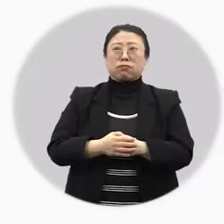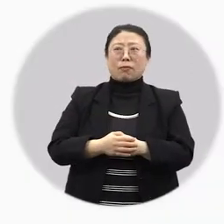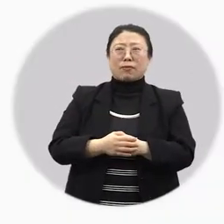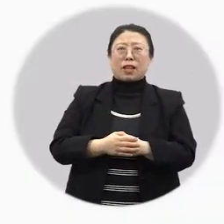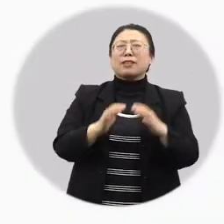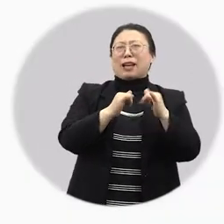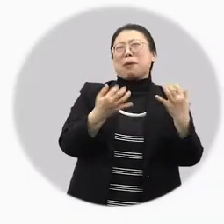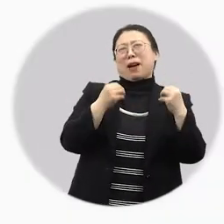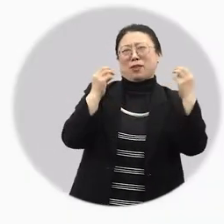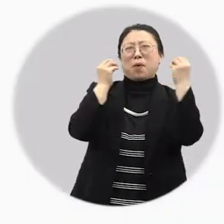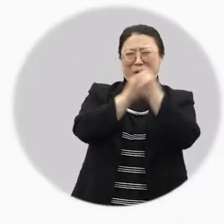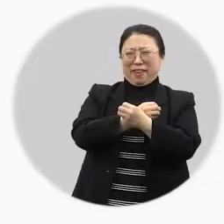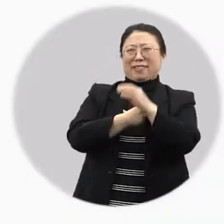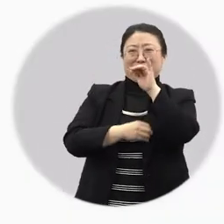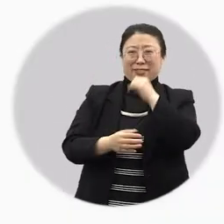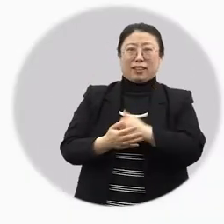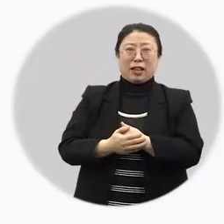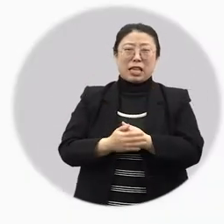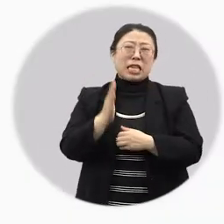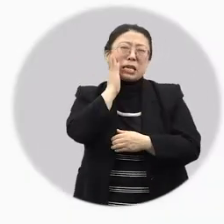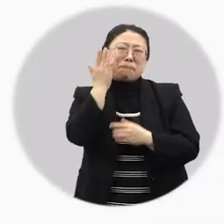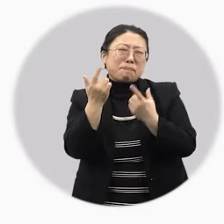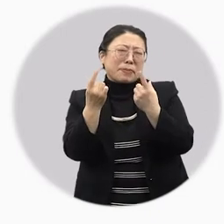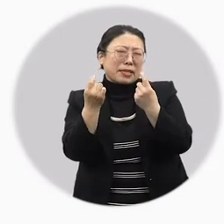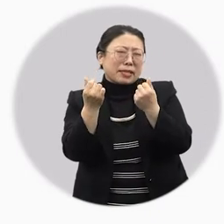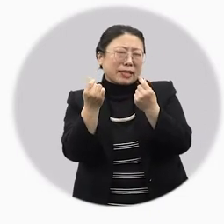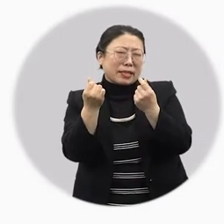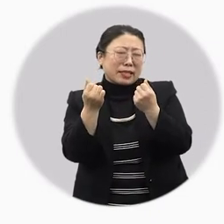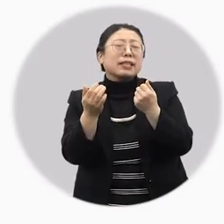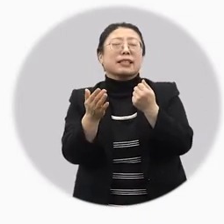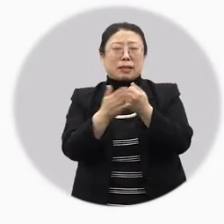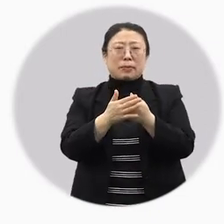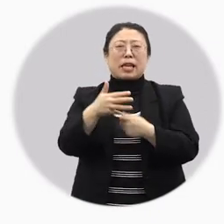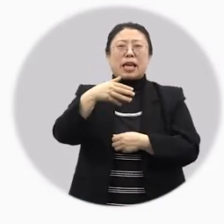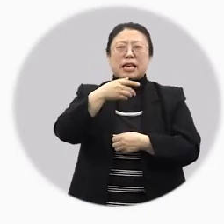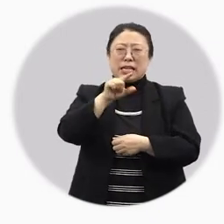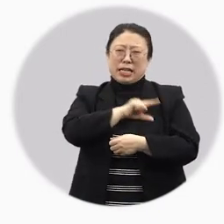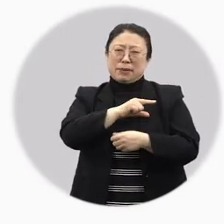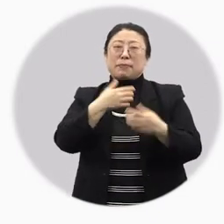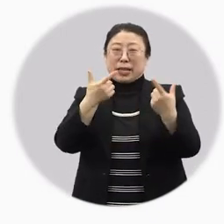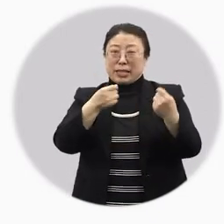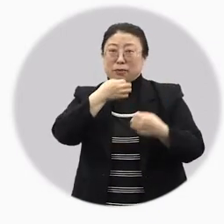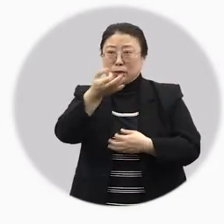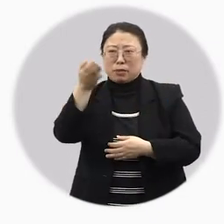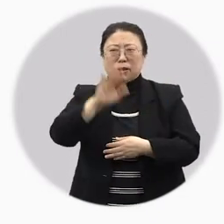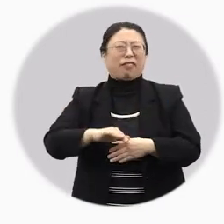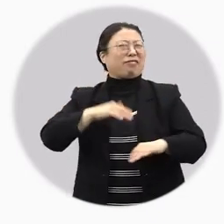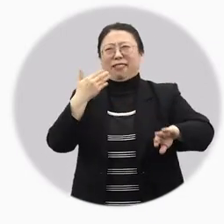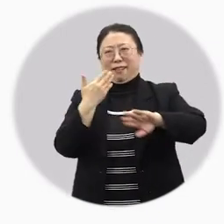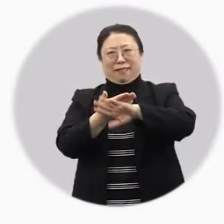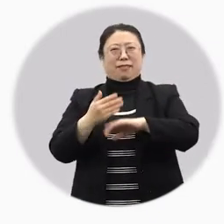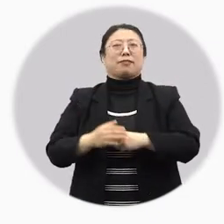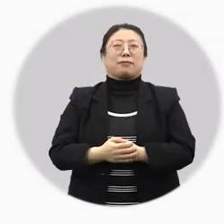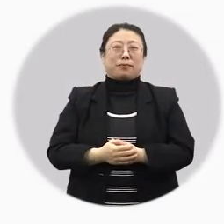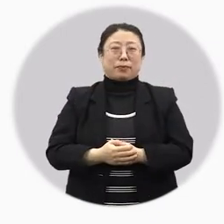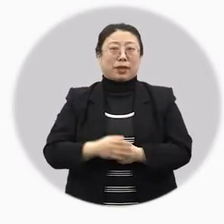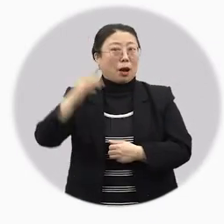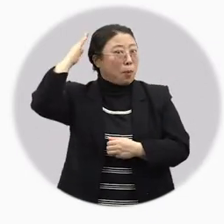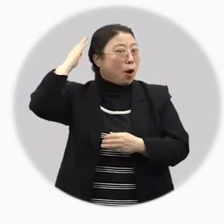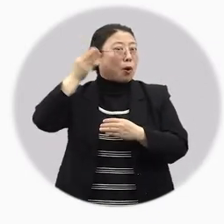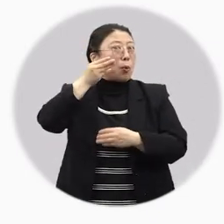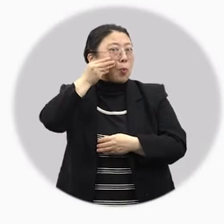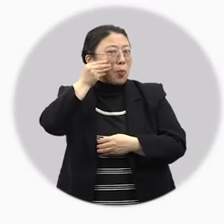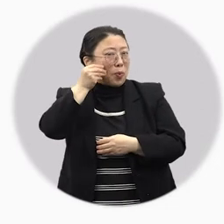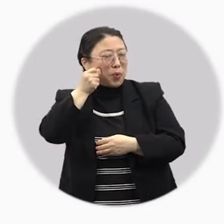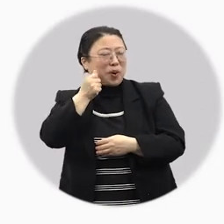많이들 오해하는 부분인데요. 잎이 비슷하게 생겨서 창포라는 이름으로 불리지만 엄연히 다른